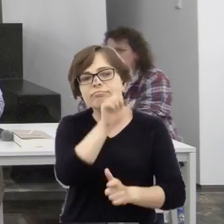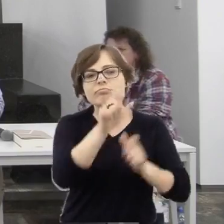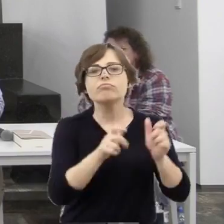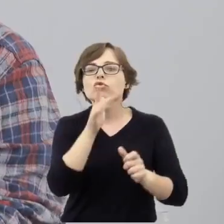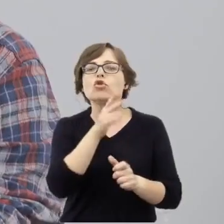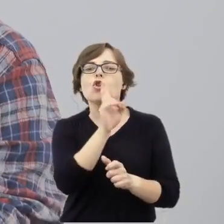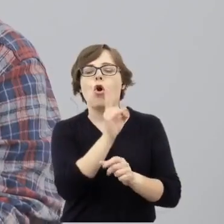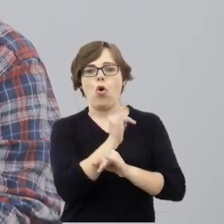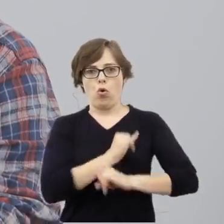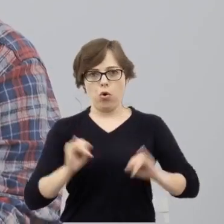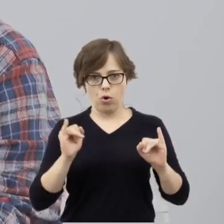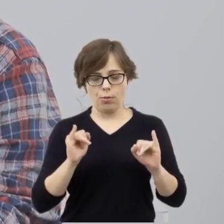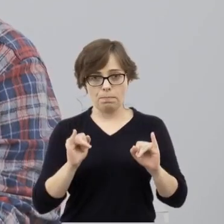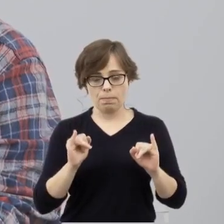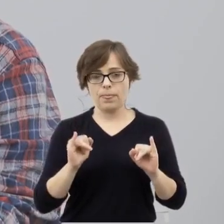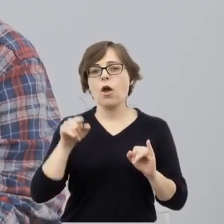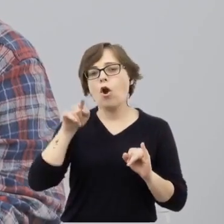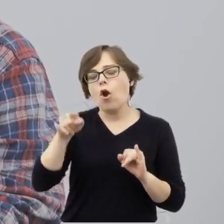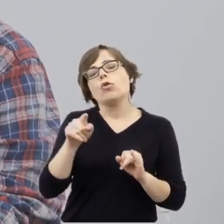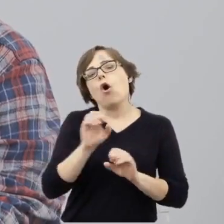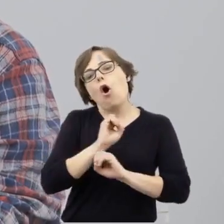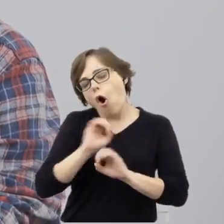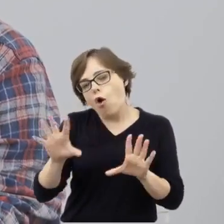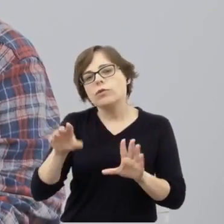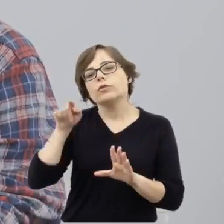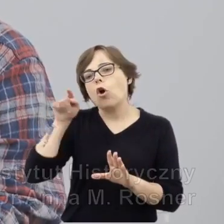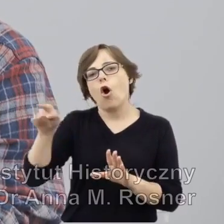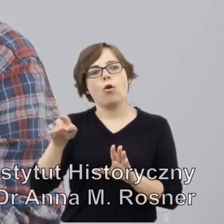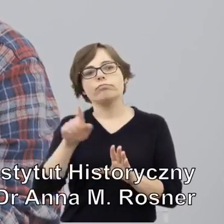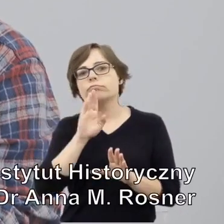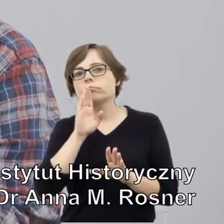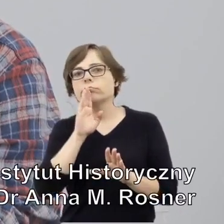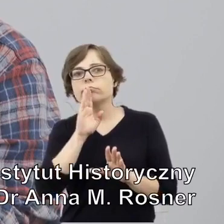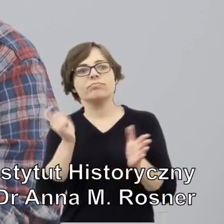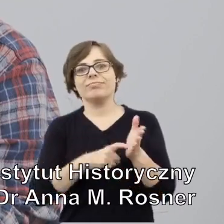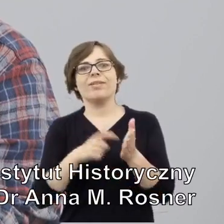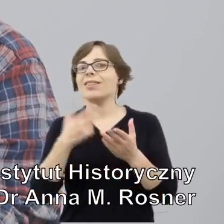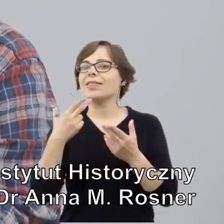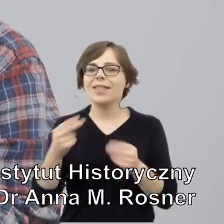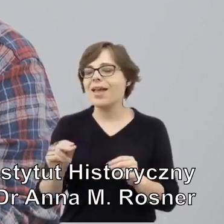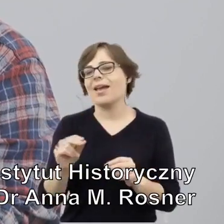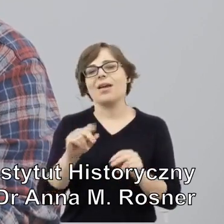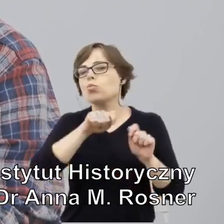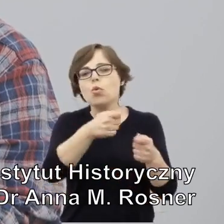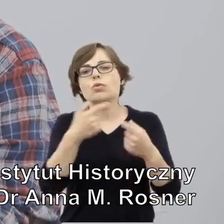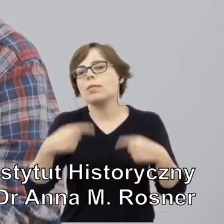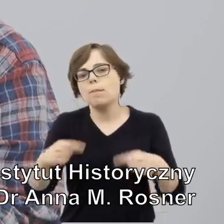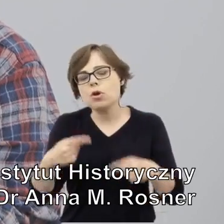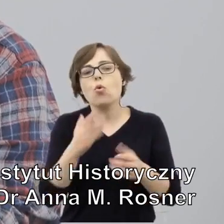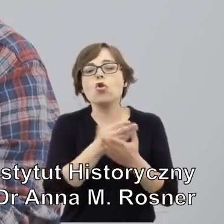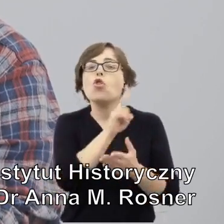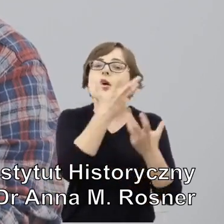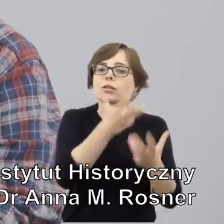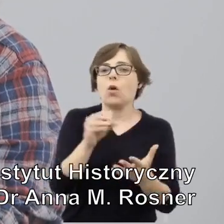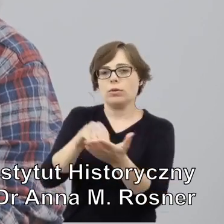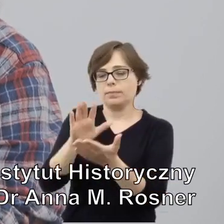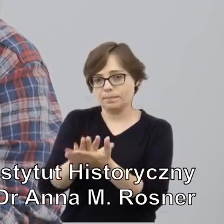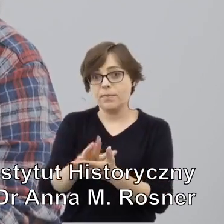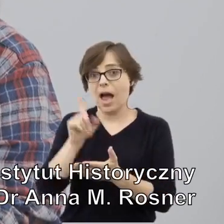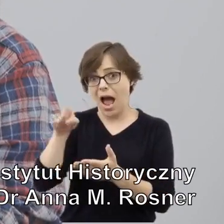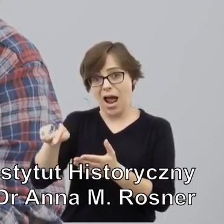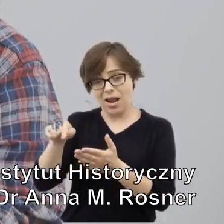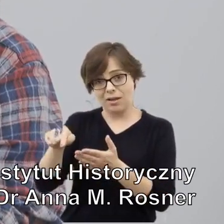dobrowolna, więc na pewno liczby są zaniżone. Ale według tej rejestracji możemy mówić o około trzystu